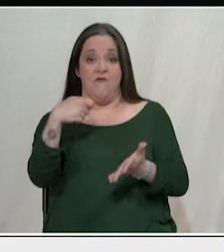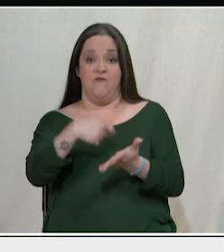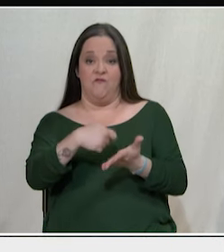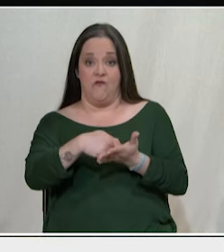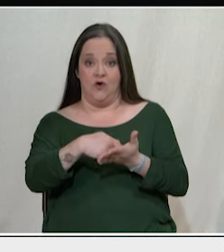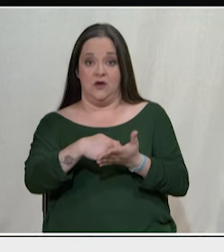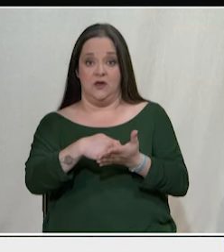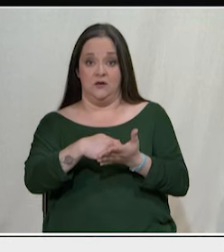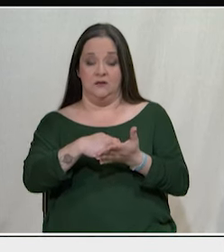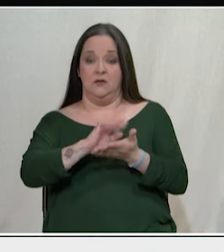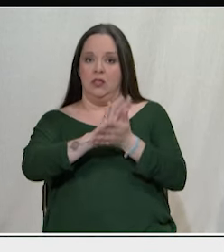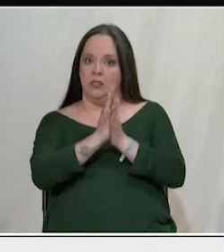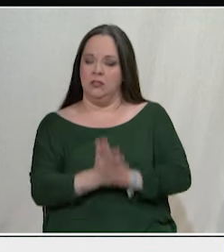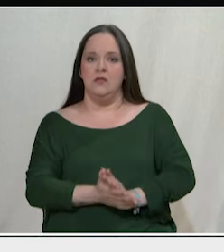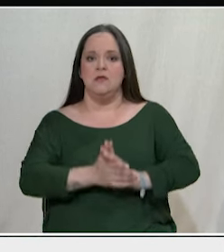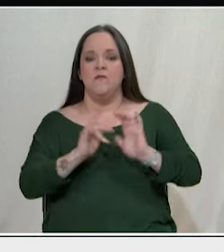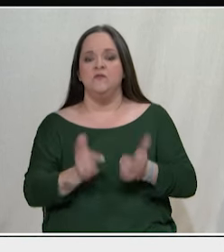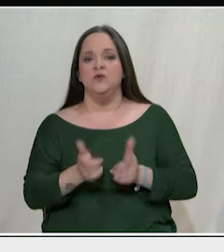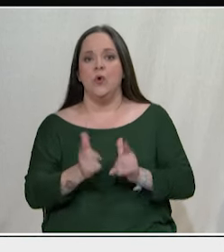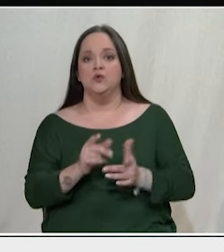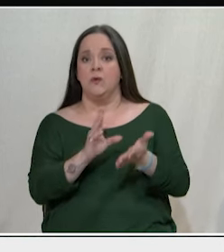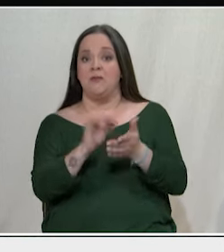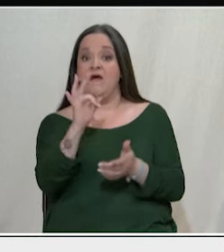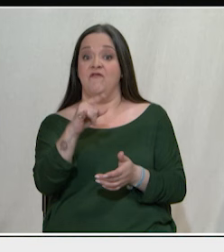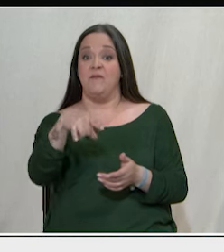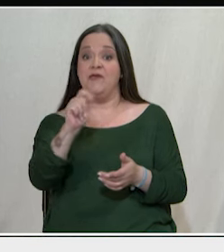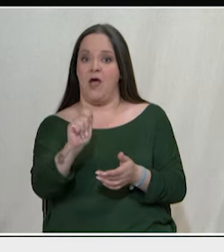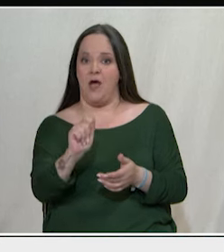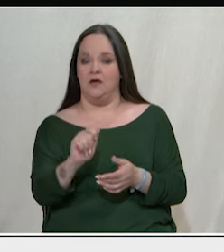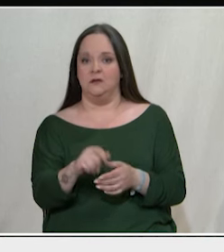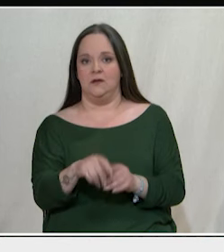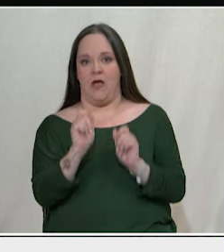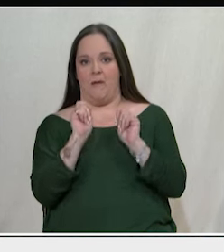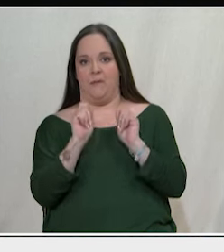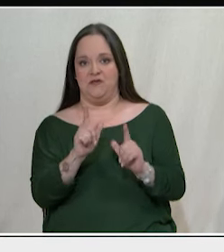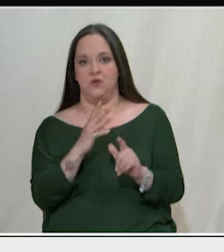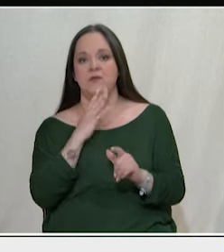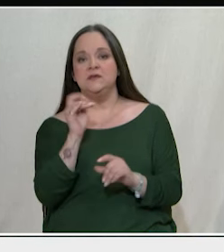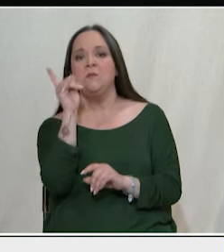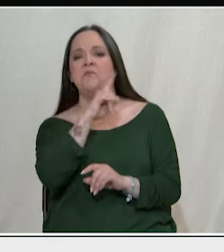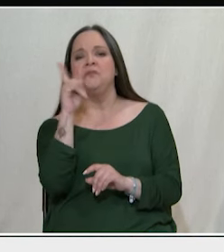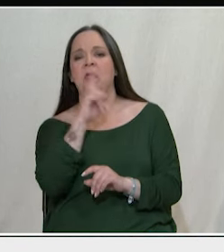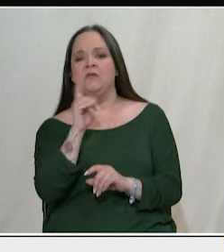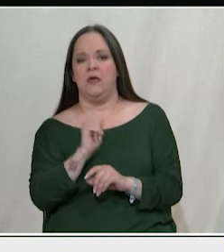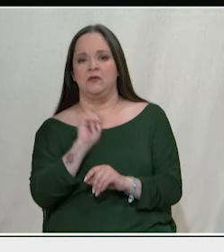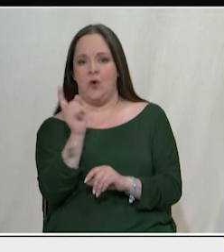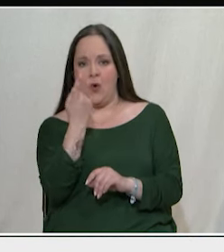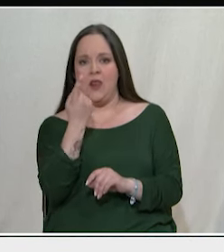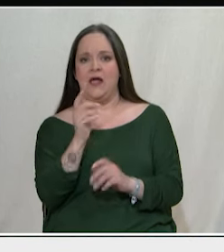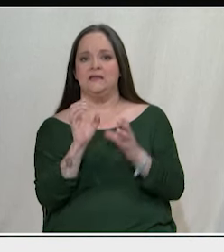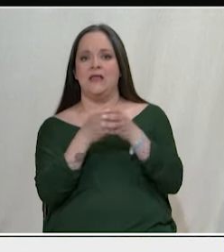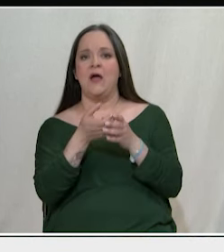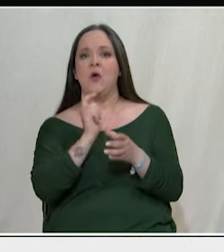όπως ο ΦΠΑ. Και εδώ υπάρχει μία τρομακτική υποκρισία από όλα τα κόμματα τα αστικά, τα